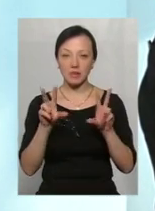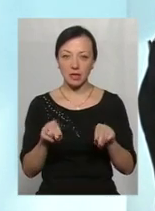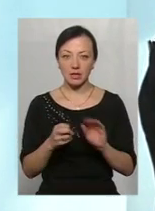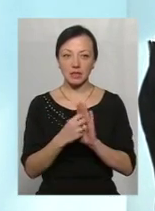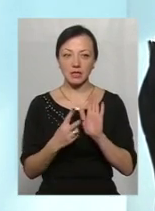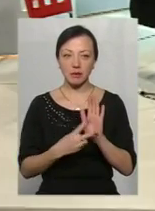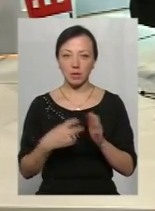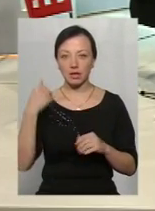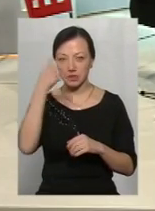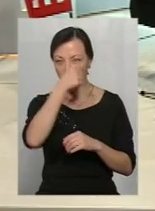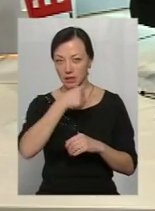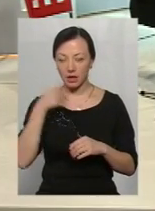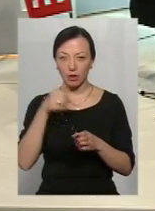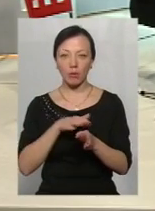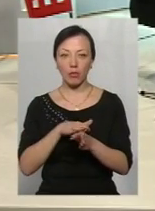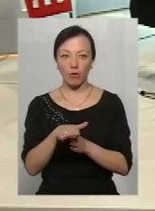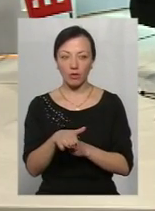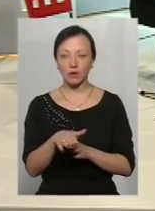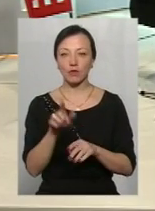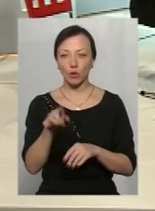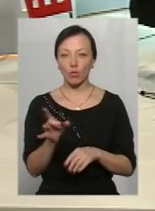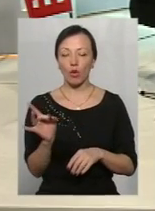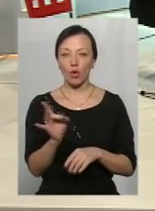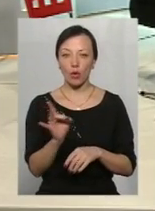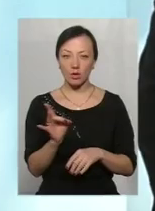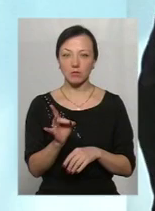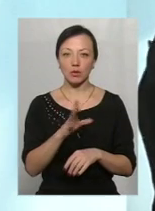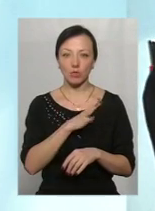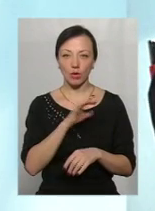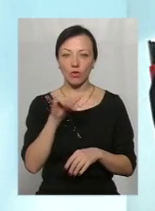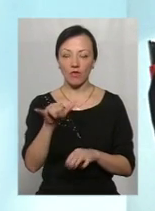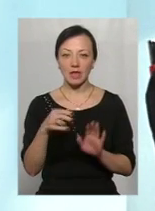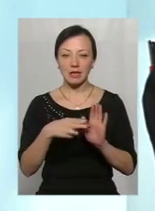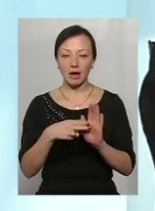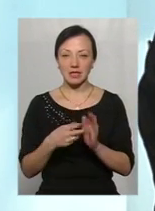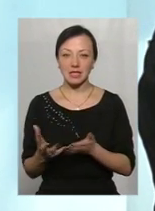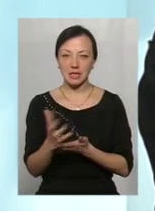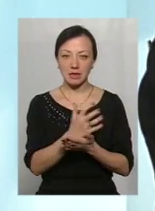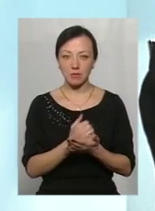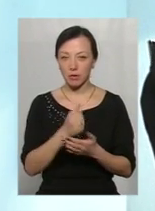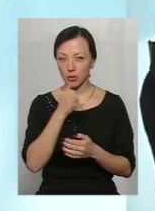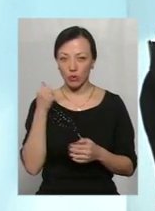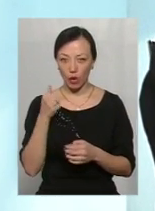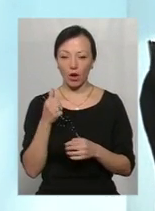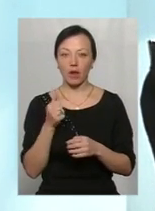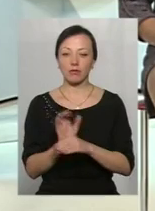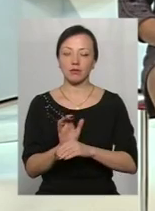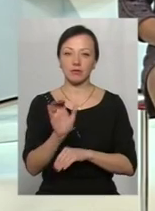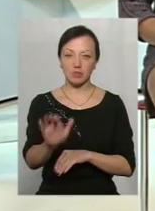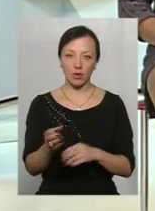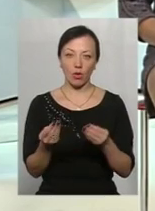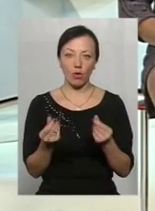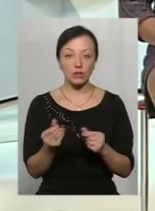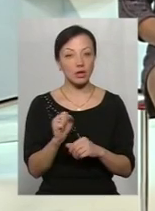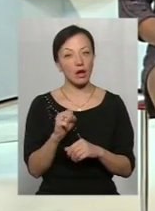17-й рік, повністю в тому розмірі, в якому був у вас акцент з минулого року, до вас надійдуть ці